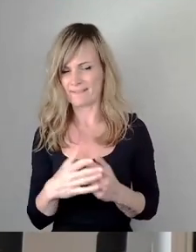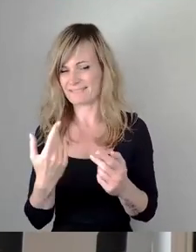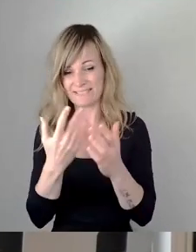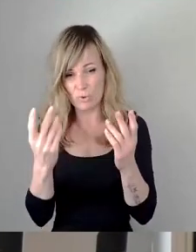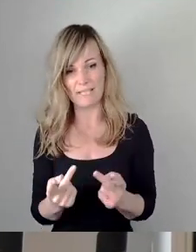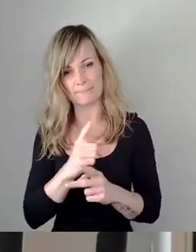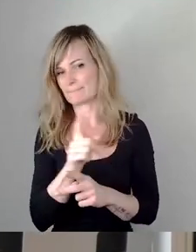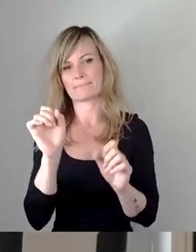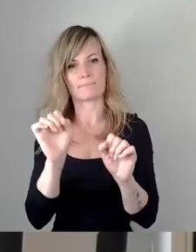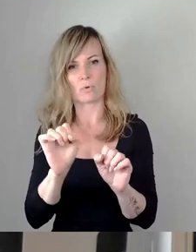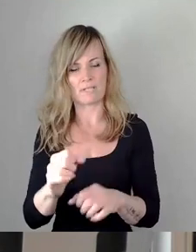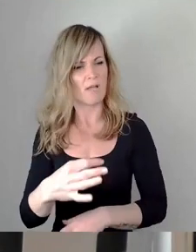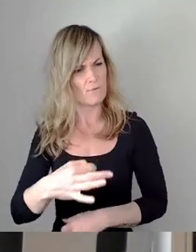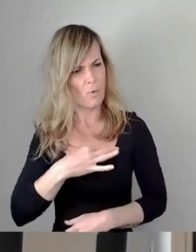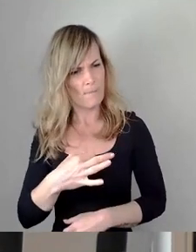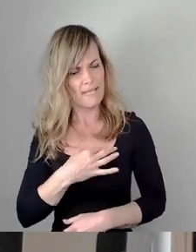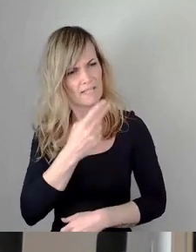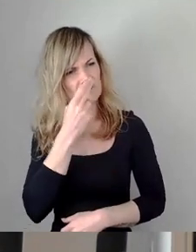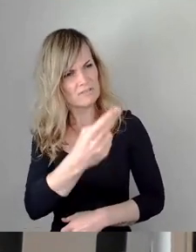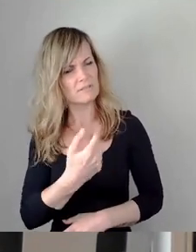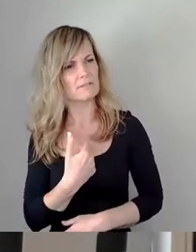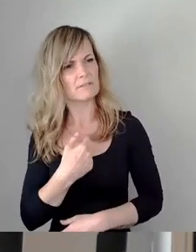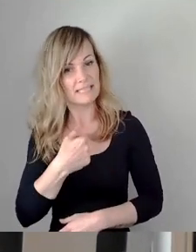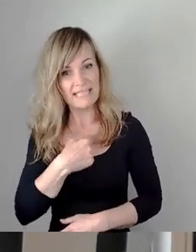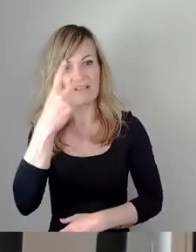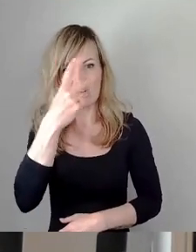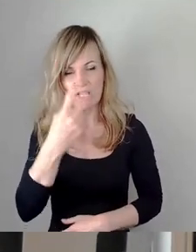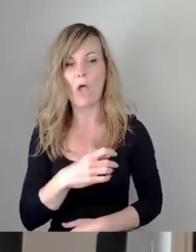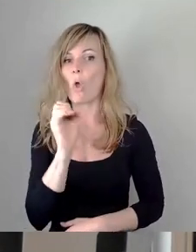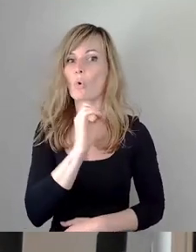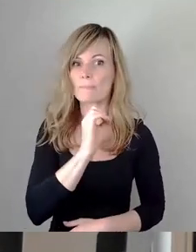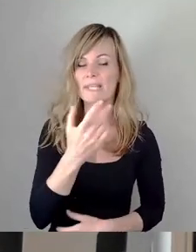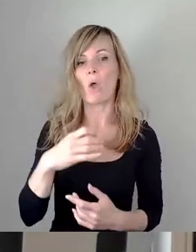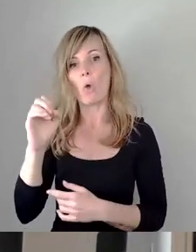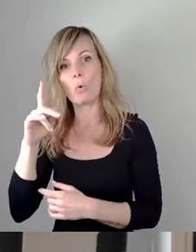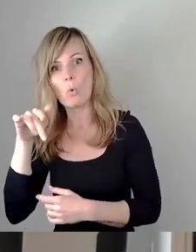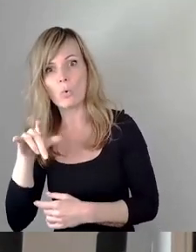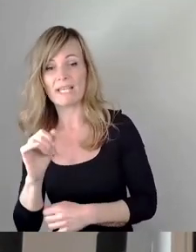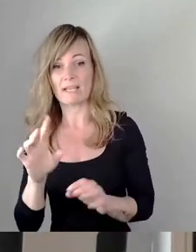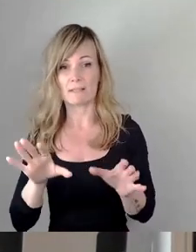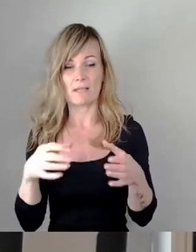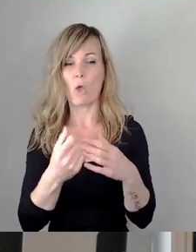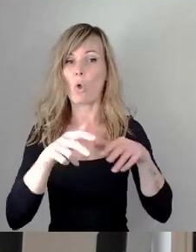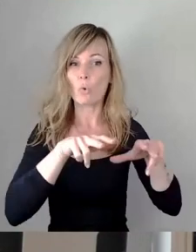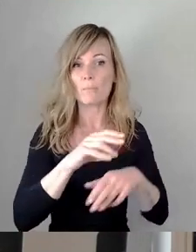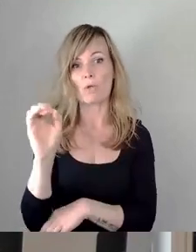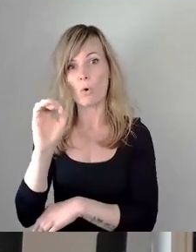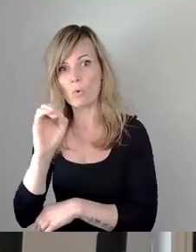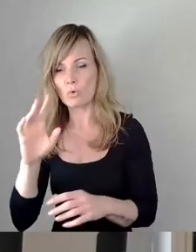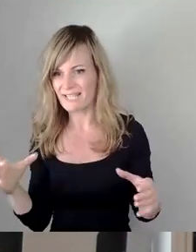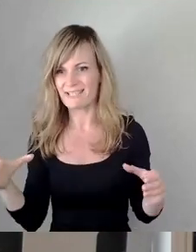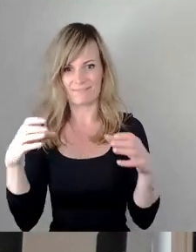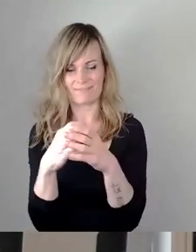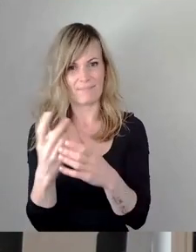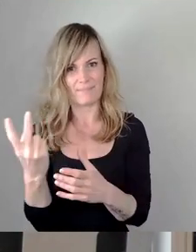mir klarzumachen, dass Ökonomie und Ökologie Hand in Hand gehen. Es wird Zeit, einen